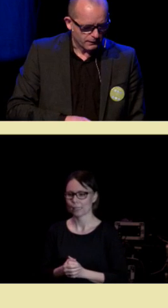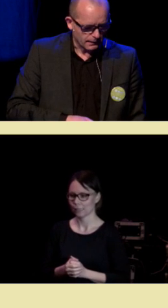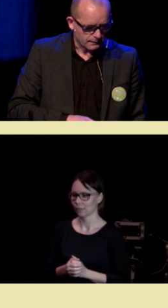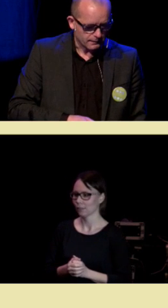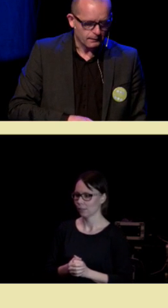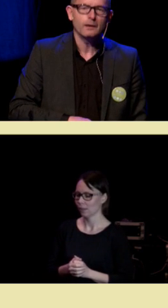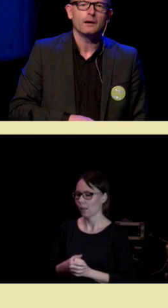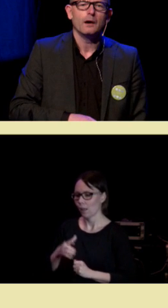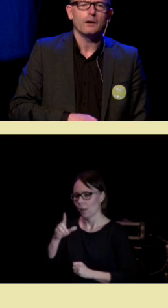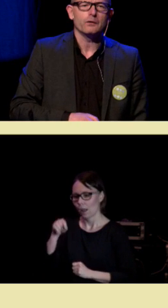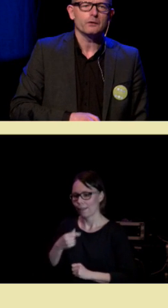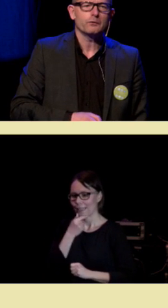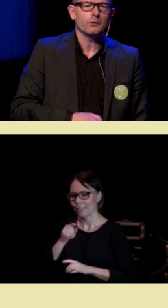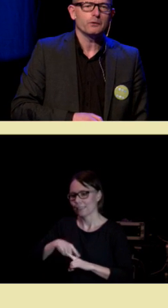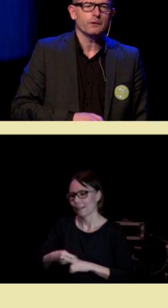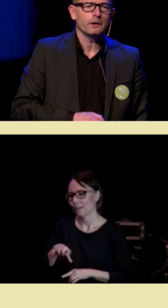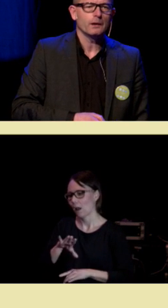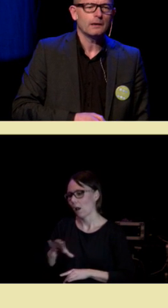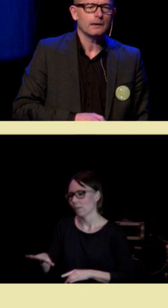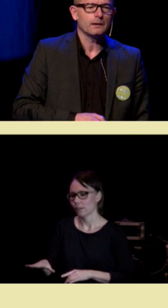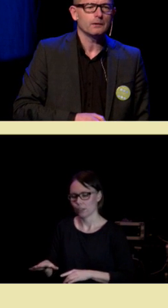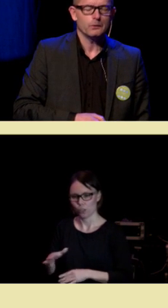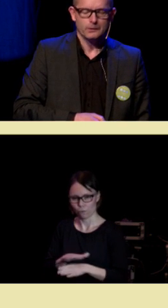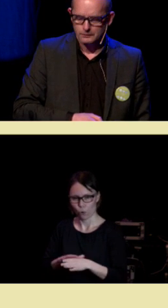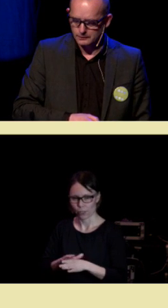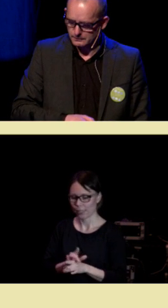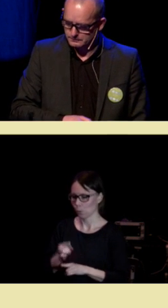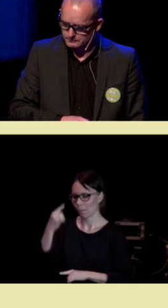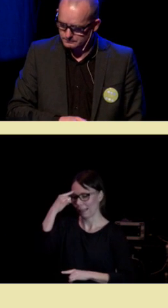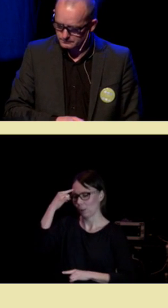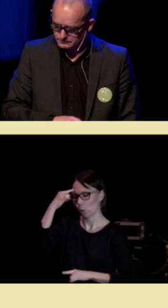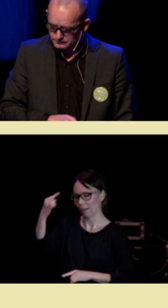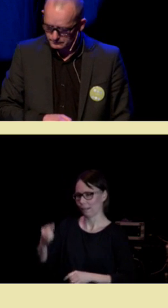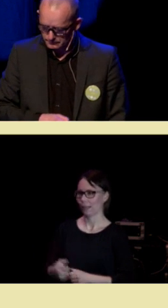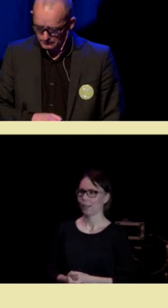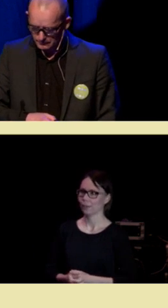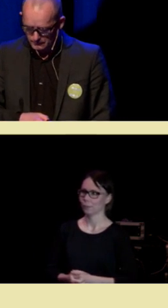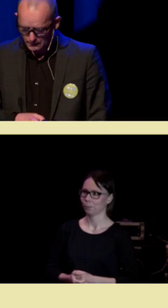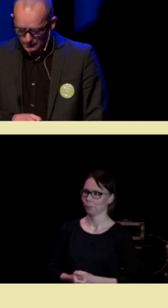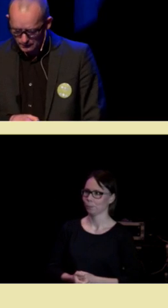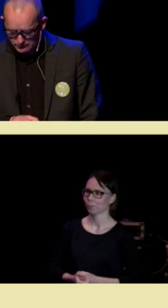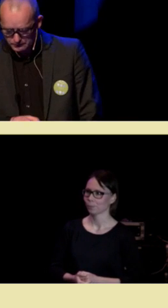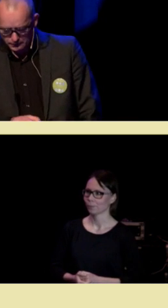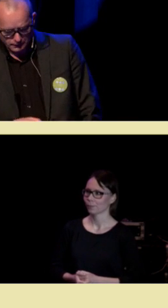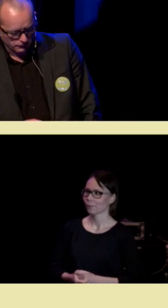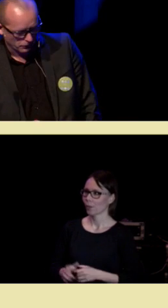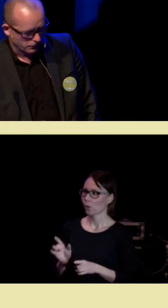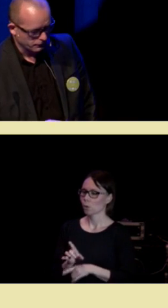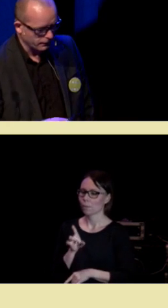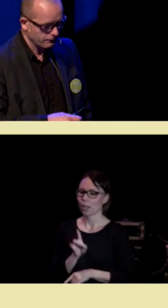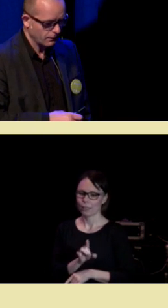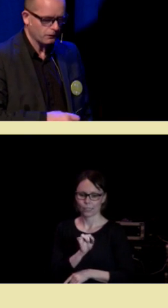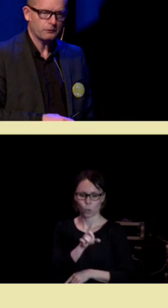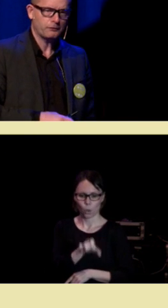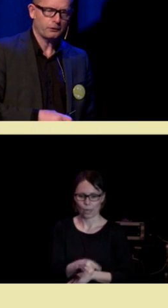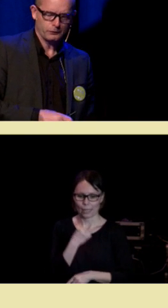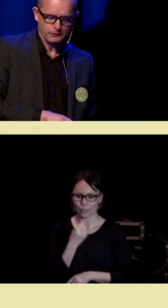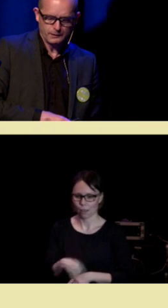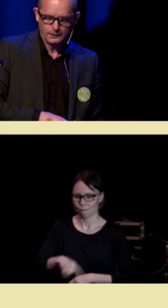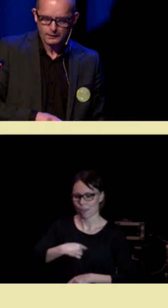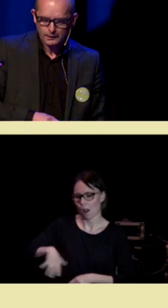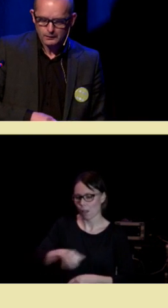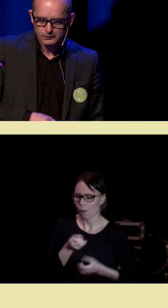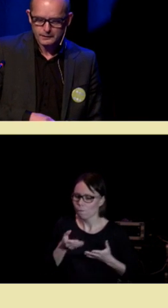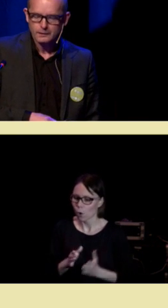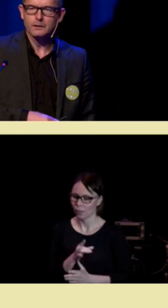kan vi gjenkjenne andres følelser helt intuitivt. Eller som Daniel Stern sa det, vi er alle født